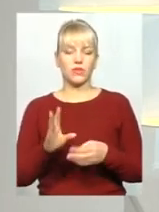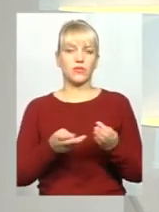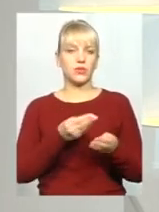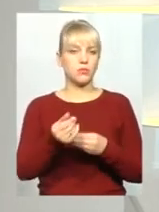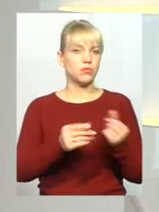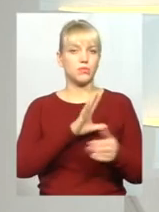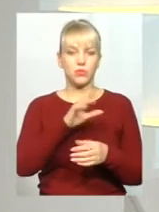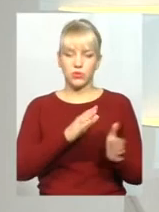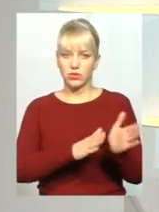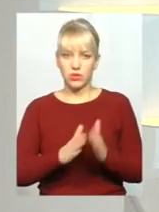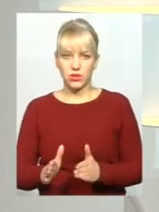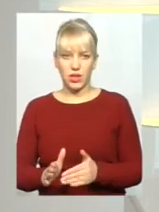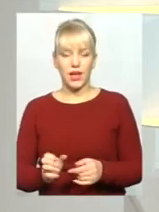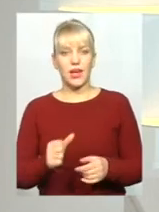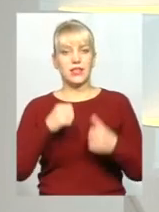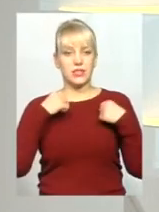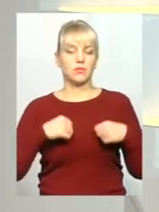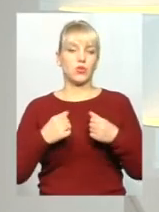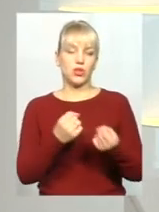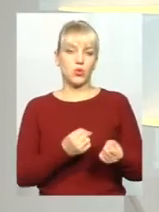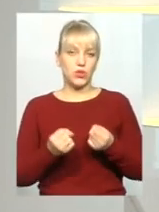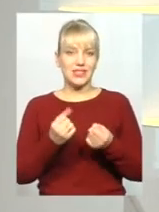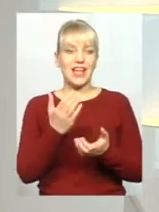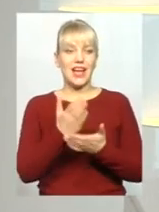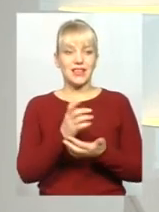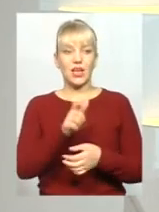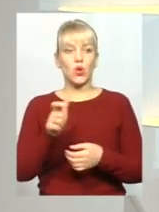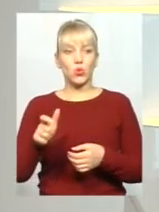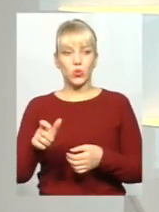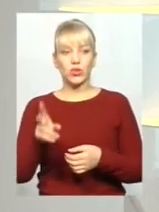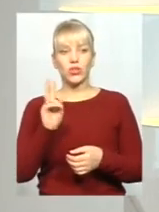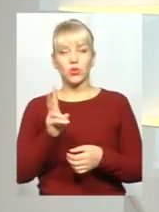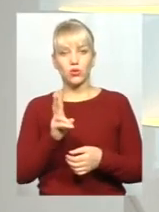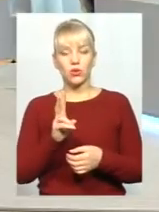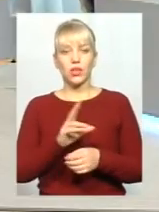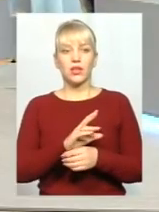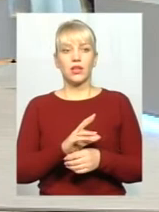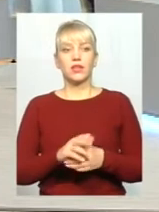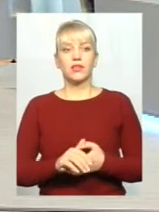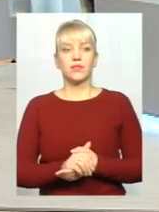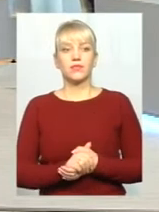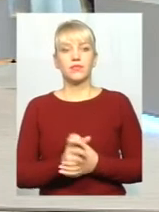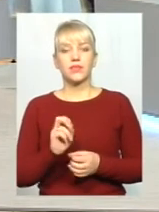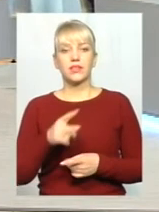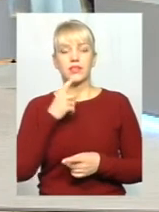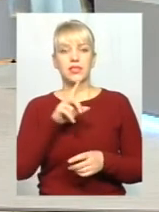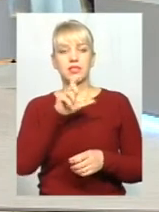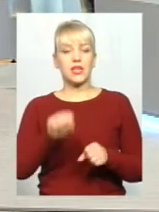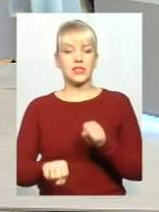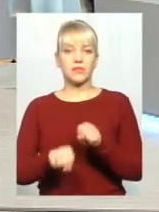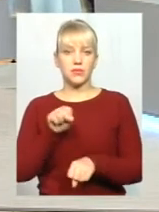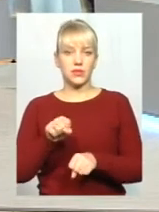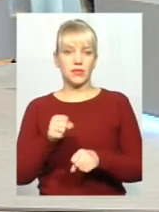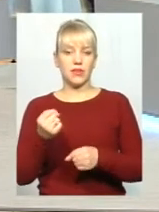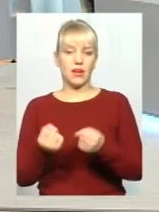спокійно їздять. Є категорія людей, які не злочином, як це назвати, з порушенням закону заміняють